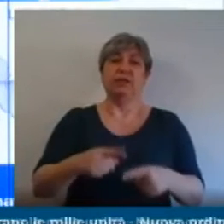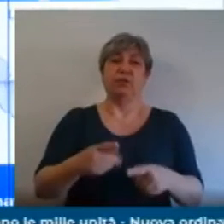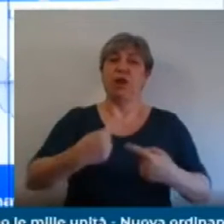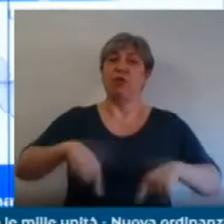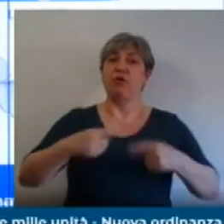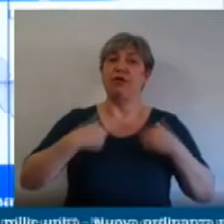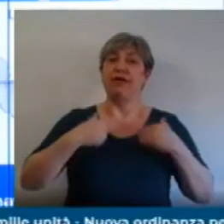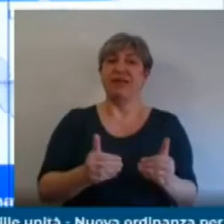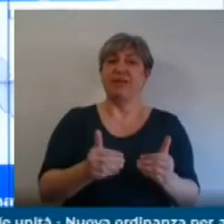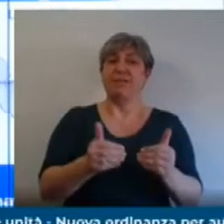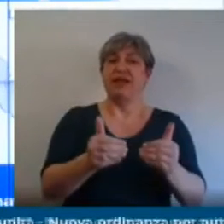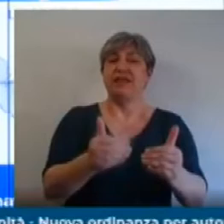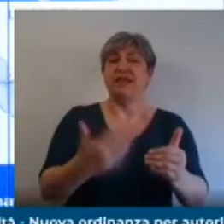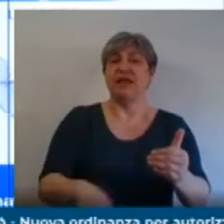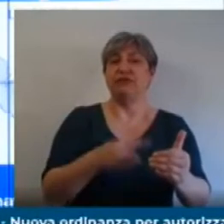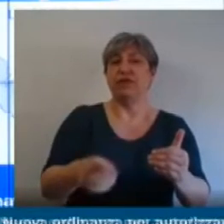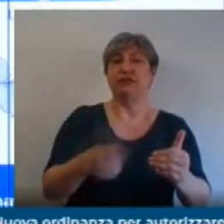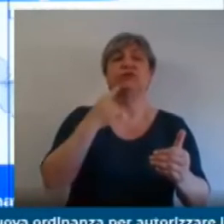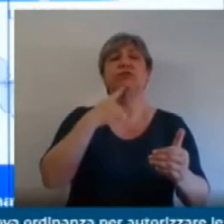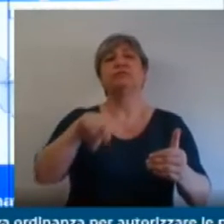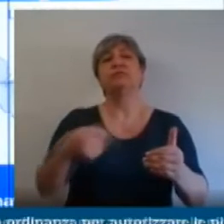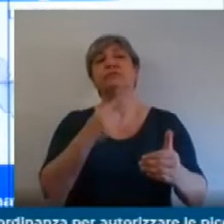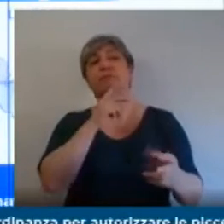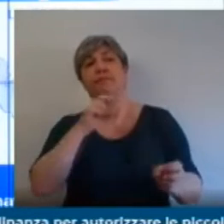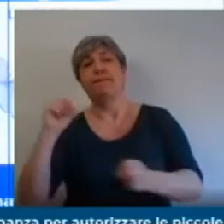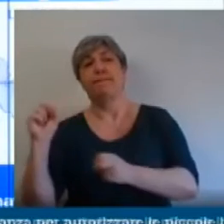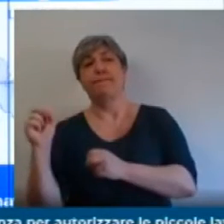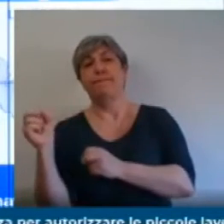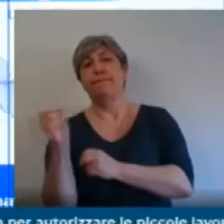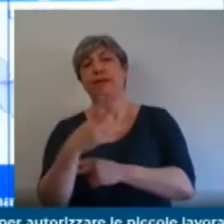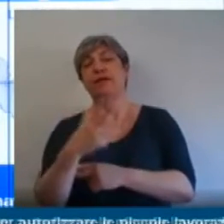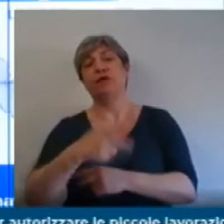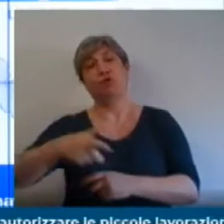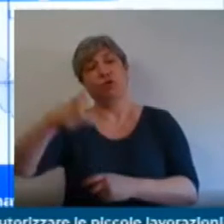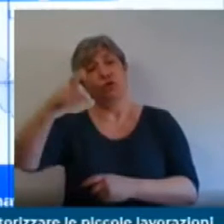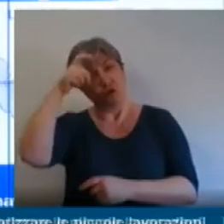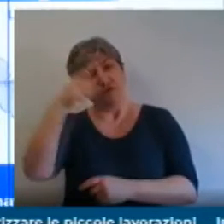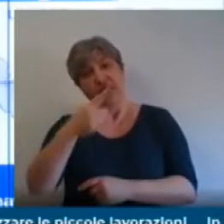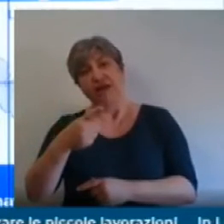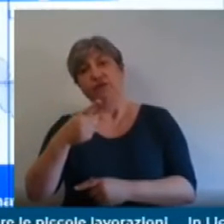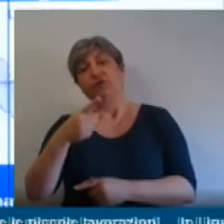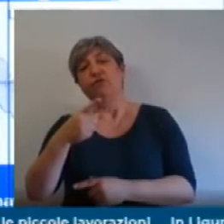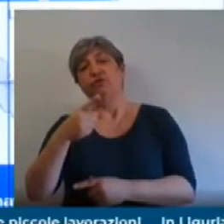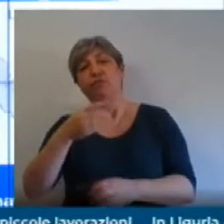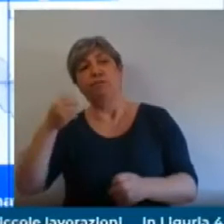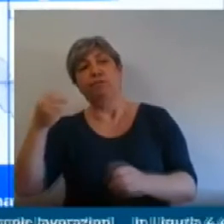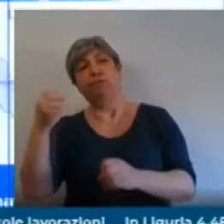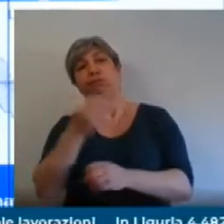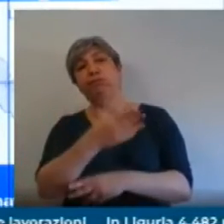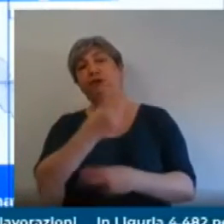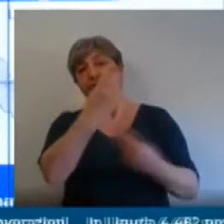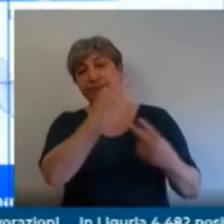Regione già dal precedente di PCM e alcune altre piccole specifiche direi di non